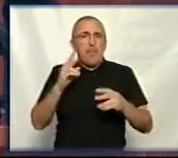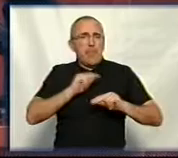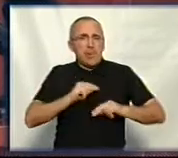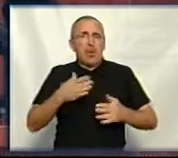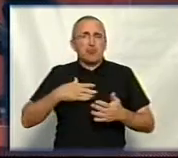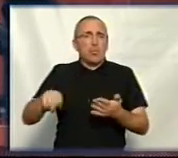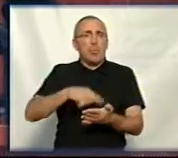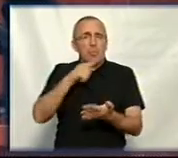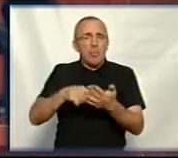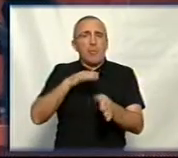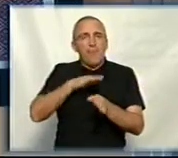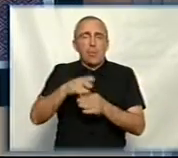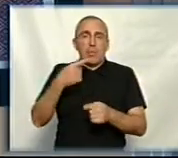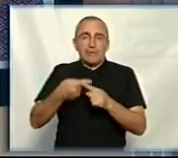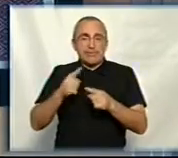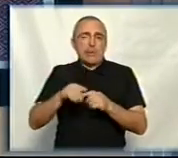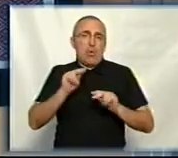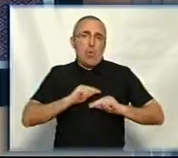в нашому місті і виконують ці роботи.